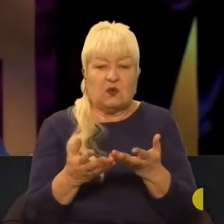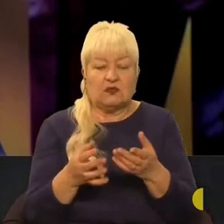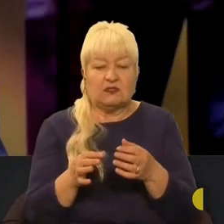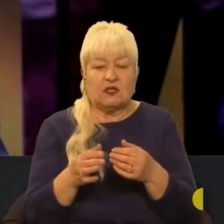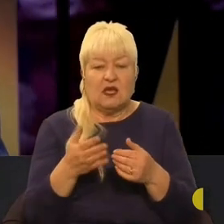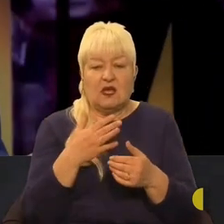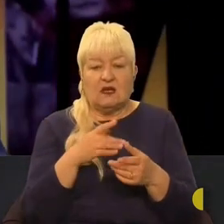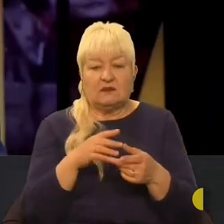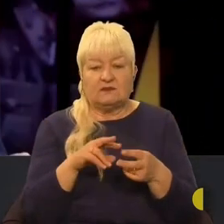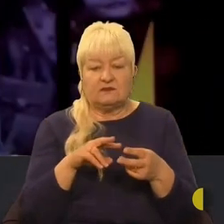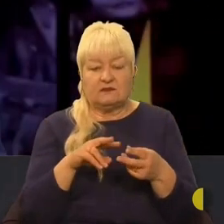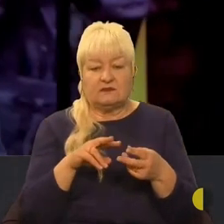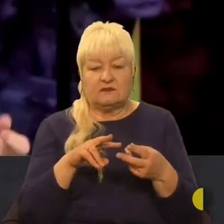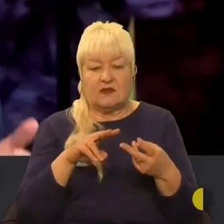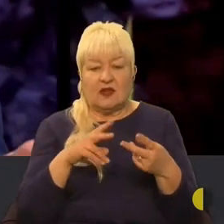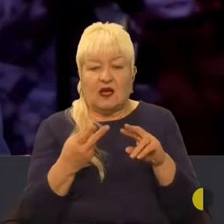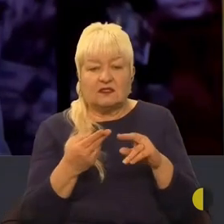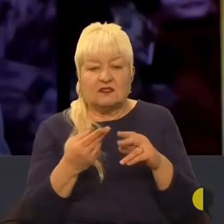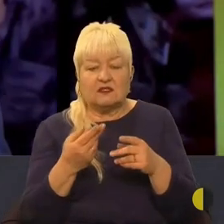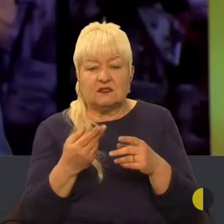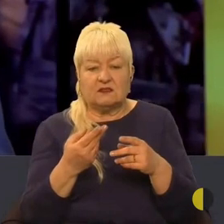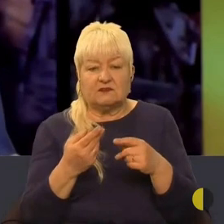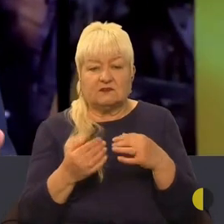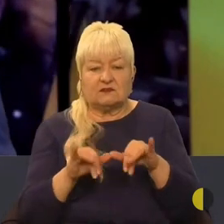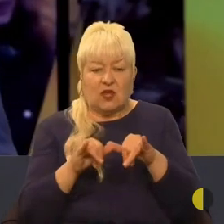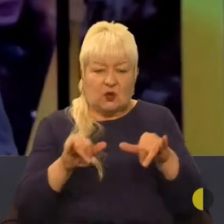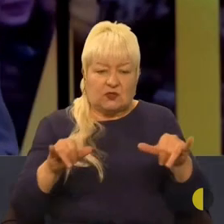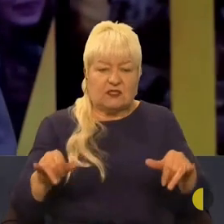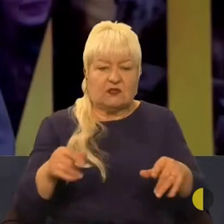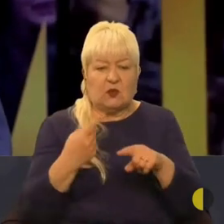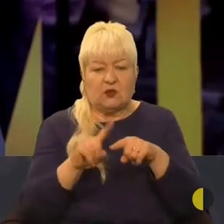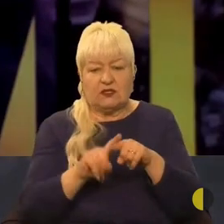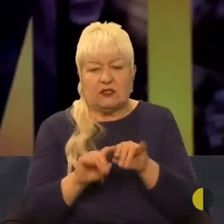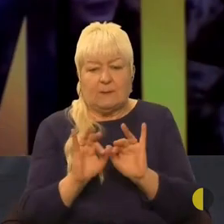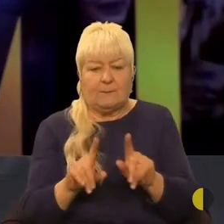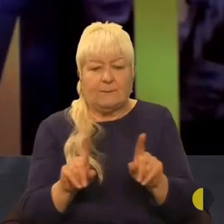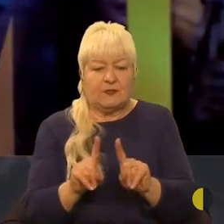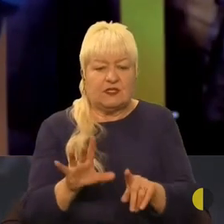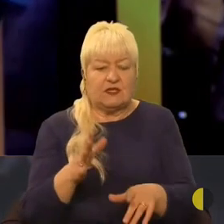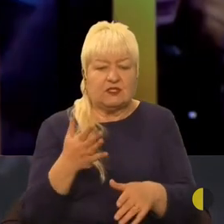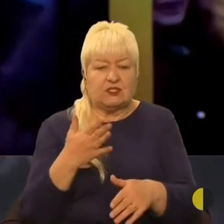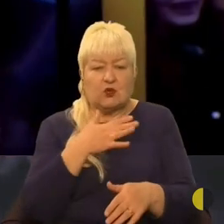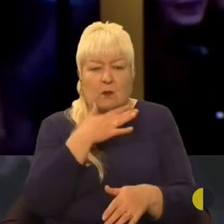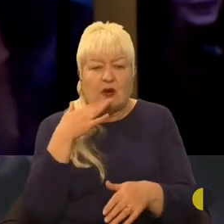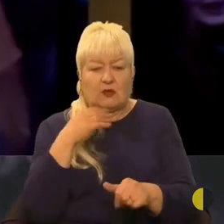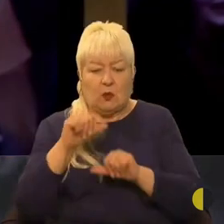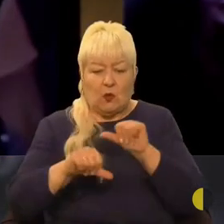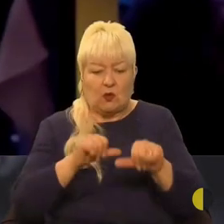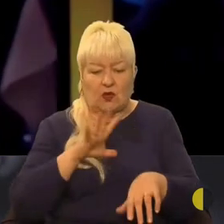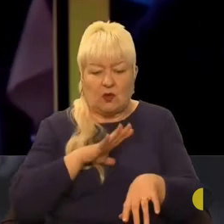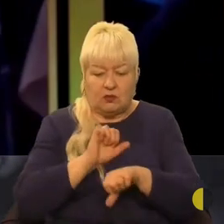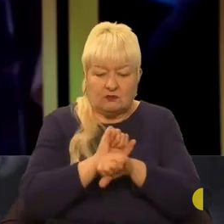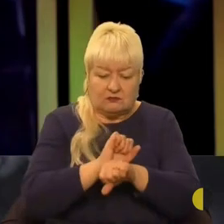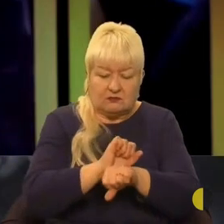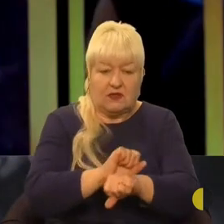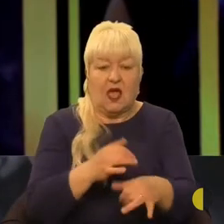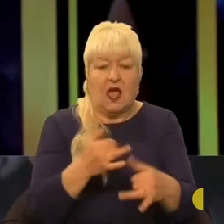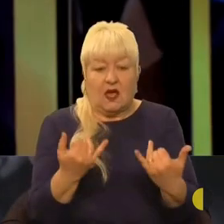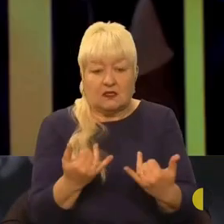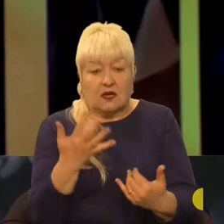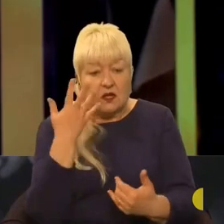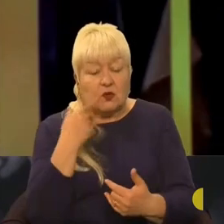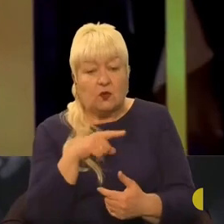процесів, які до того тривали роками і буксували. І ось зараз, коли ми почали говорити про позбавлення